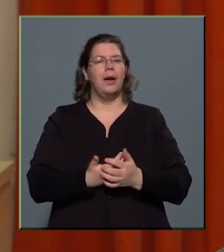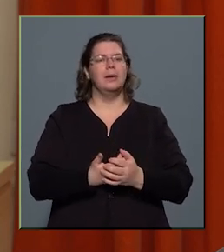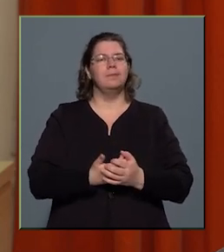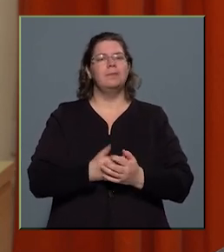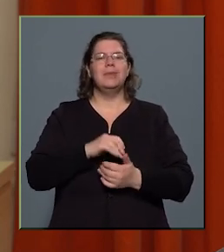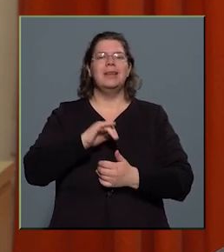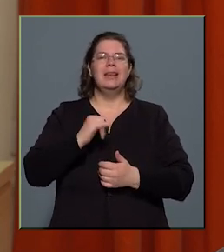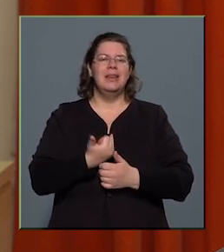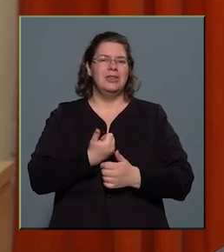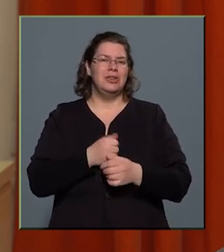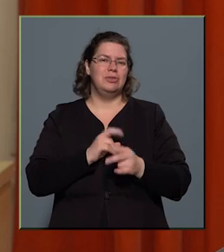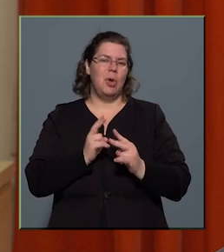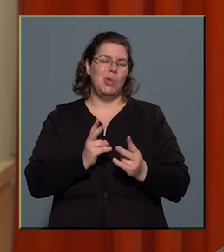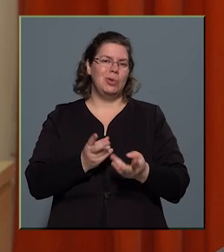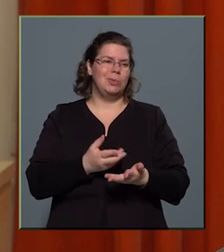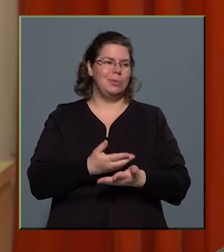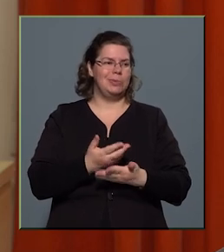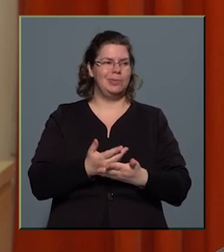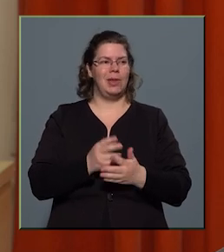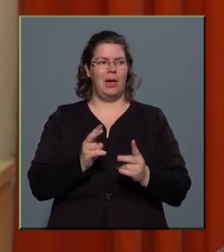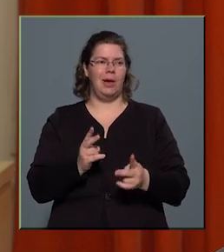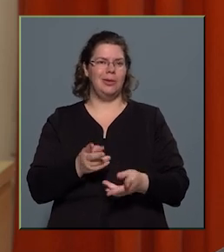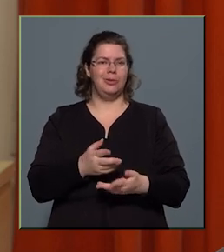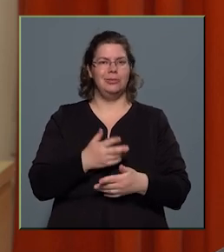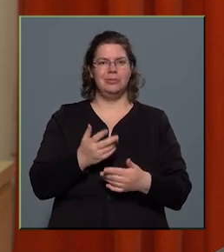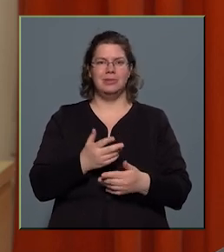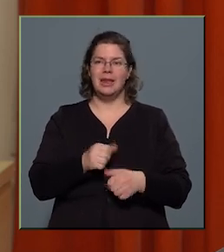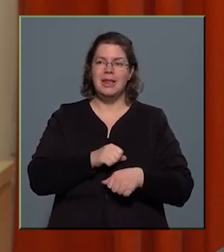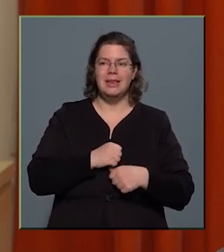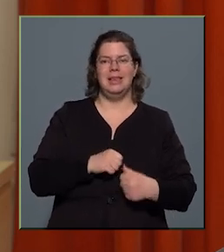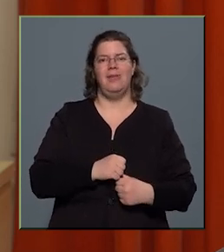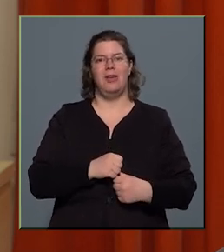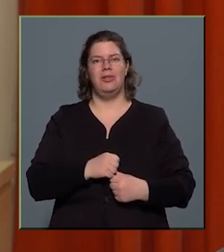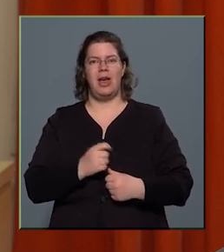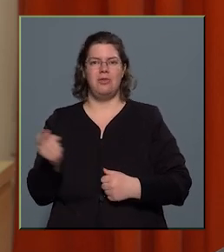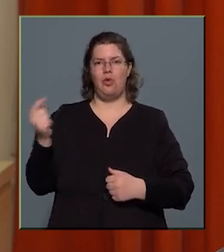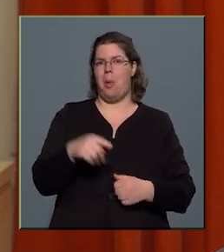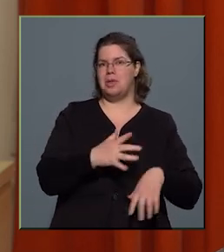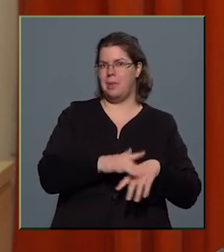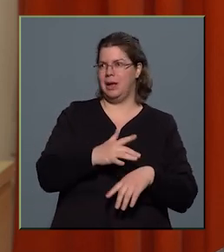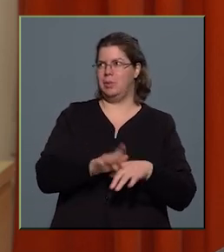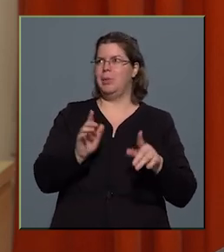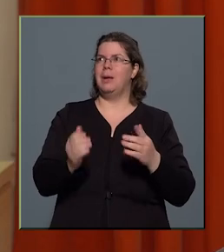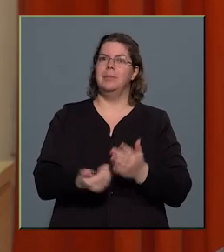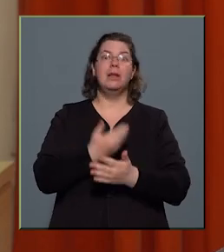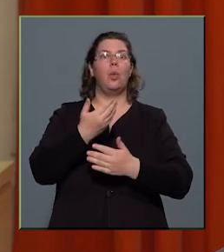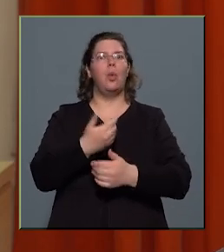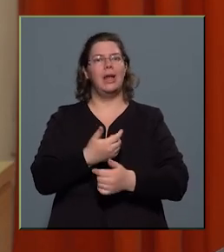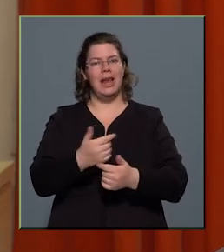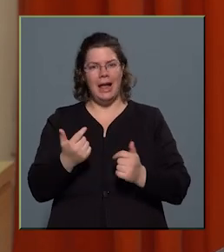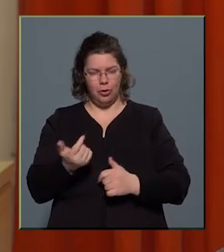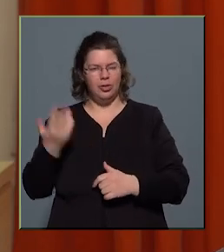és hogy akkor szívesen jöttem kipróbálni, mint új lehetőség, induló